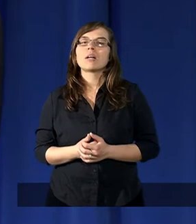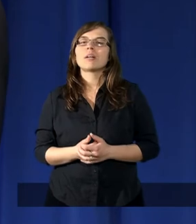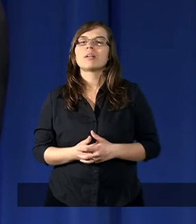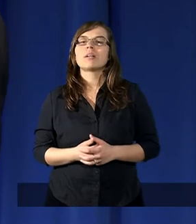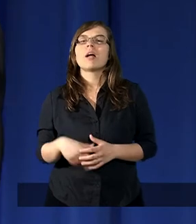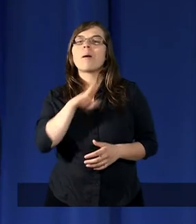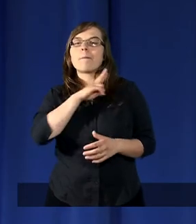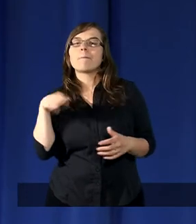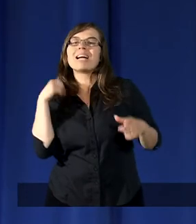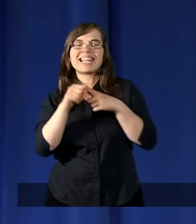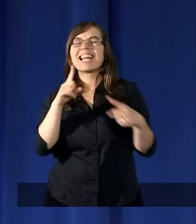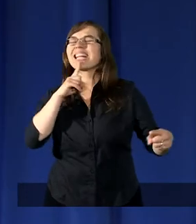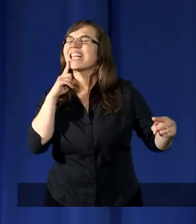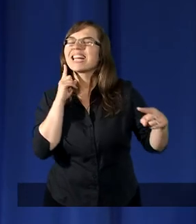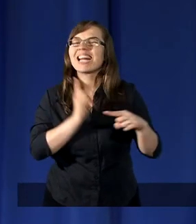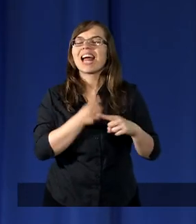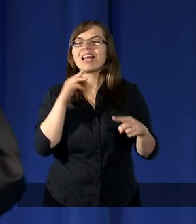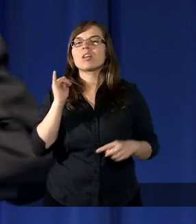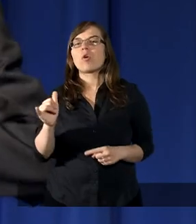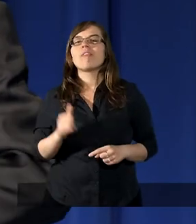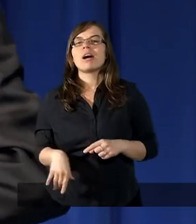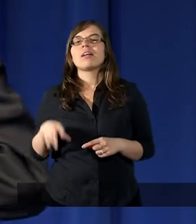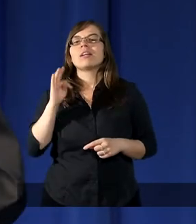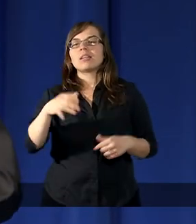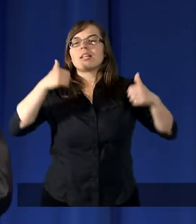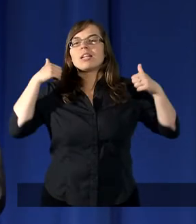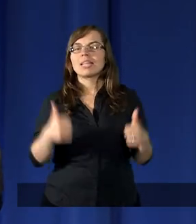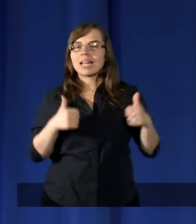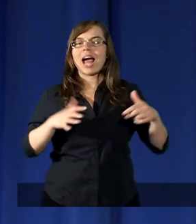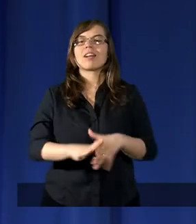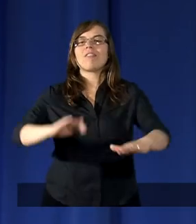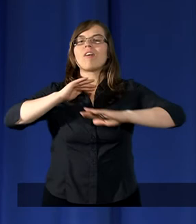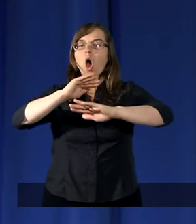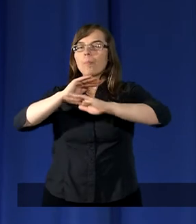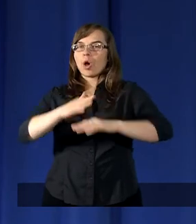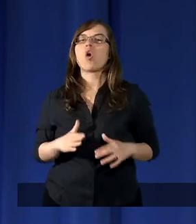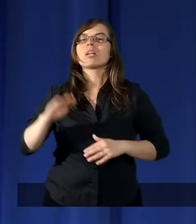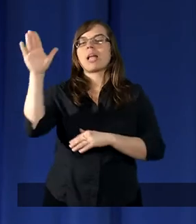Czy jesteśmy zdecydowani stać w obronie Boga?